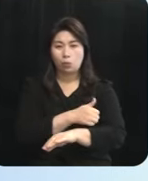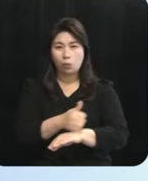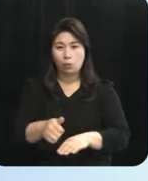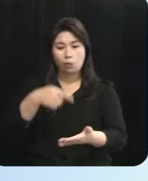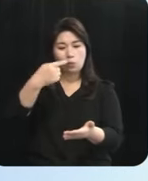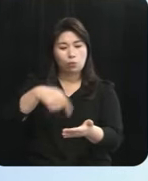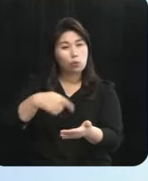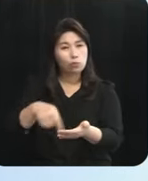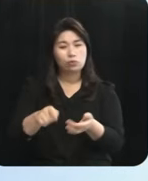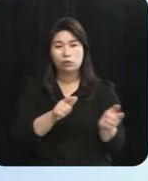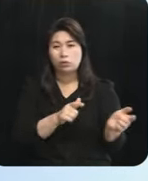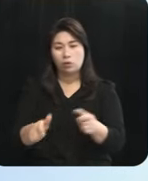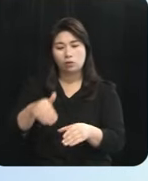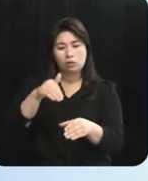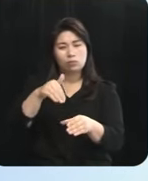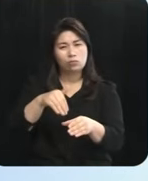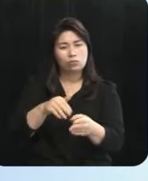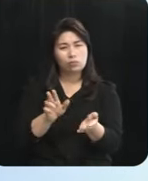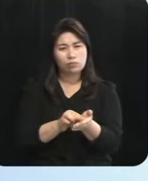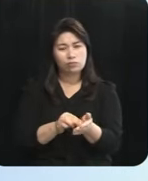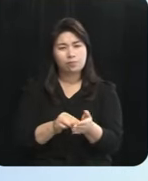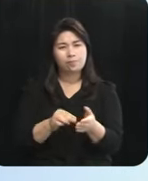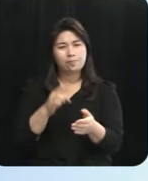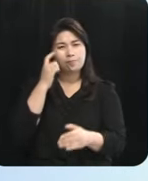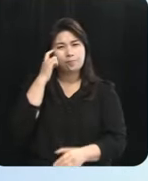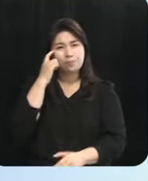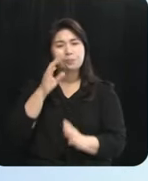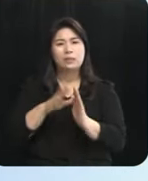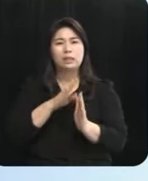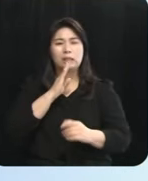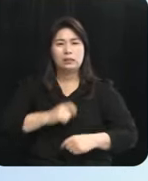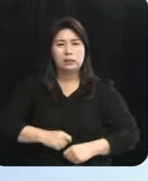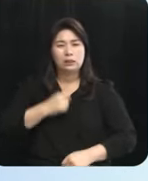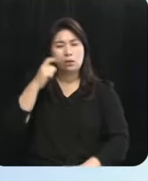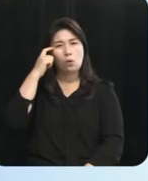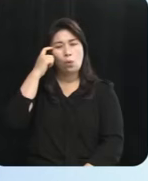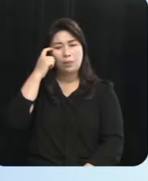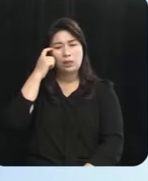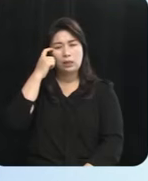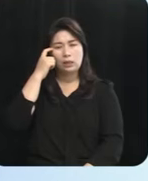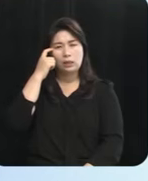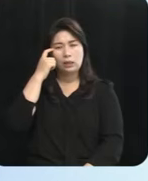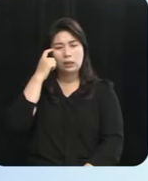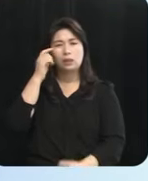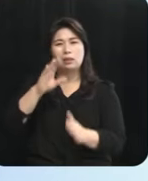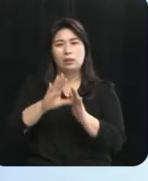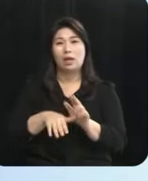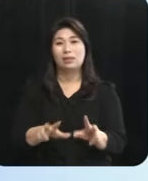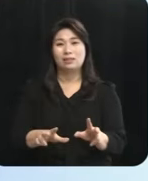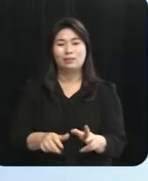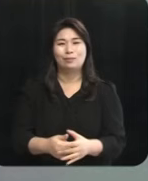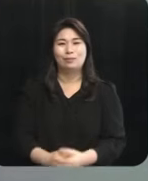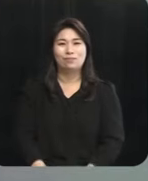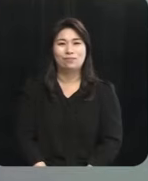이런 문제들을 고려할 때 한번 진지하게 고민해야 되는 시간이 되었다고 생각합니다